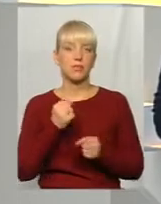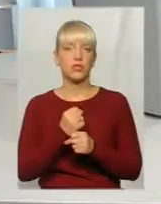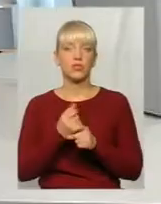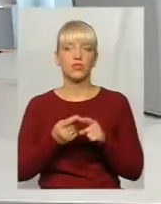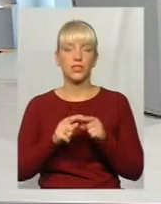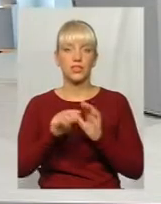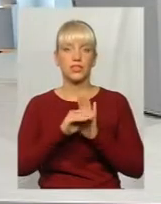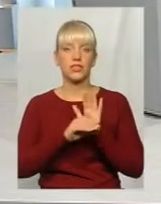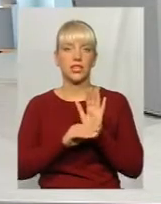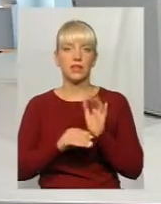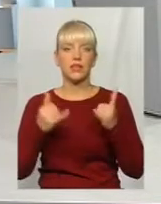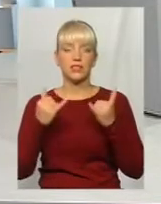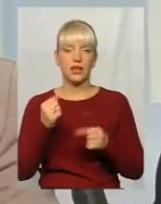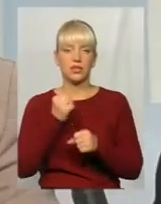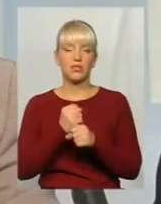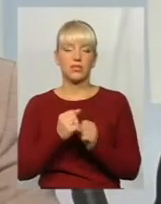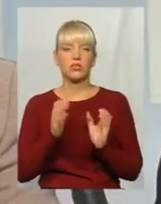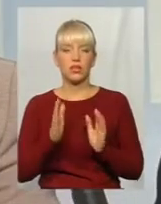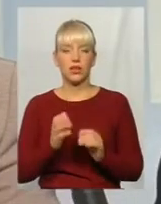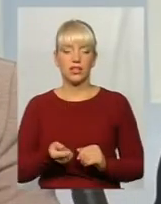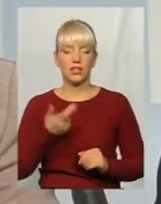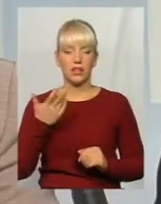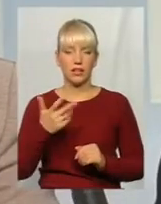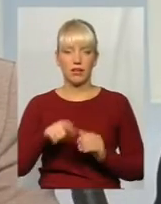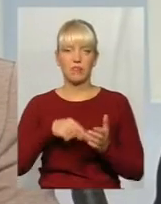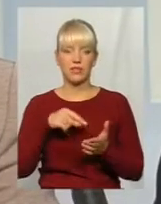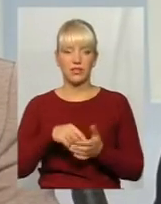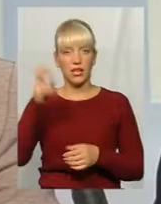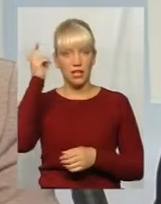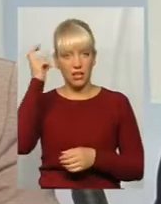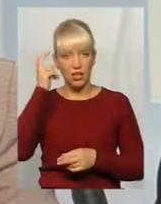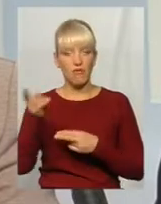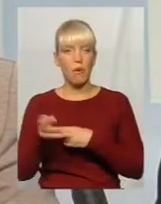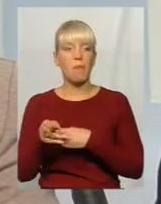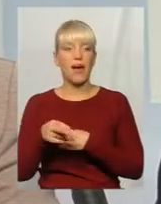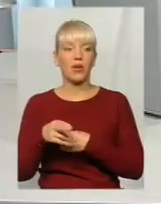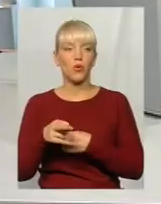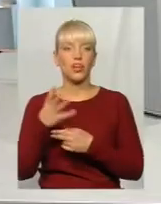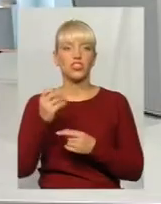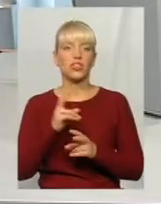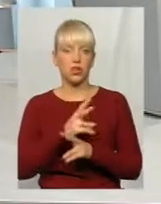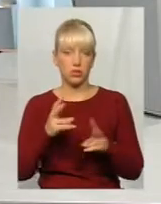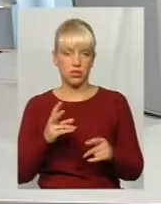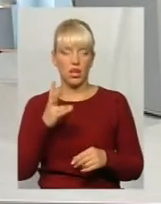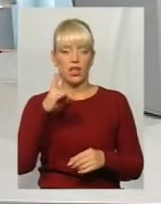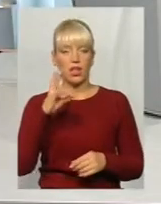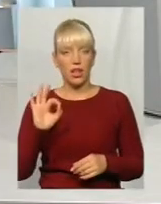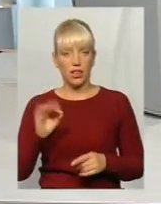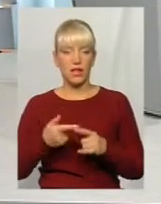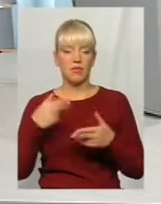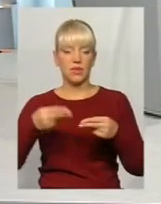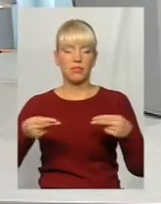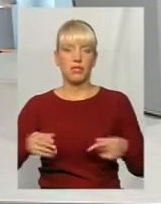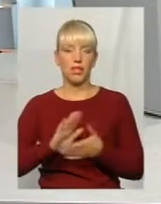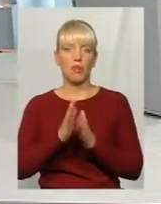Наразі працює лише кілька міст – Київ, Маріуполь і ще хтось. Але підписано